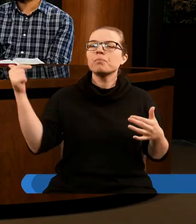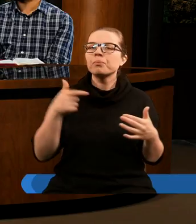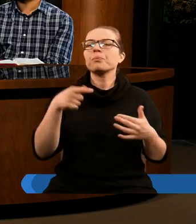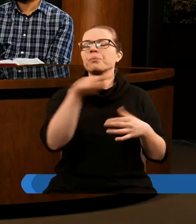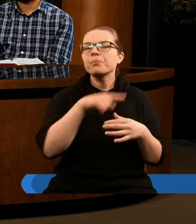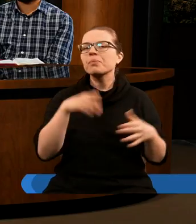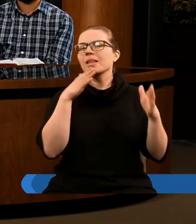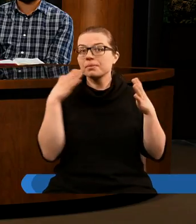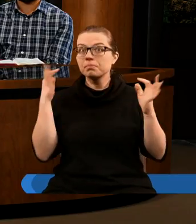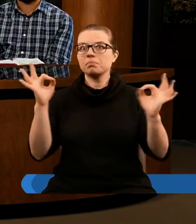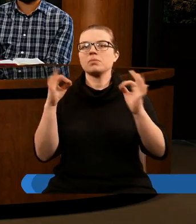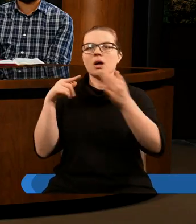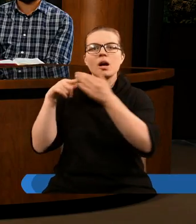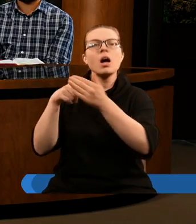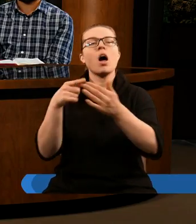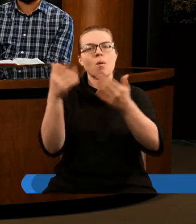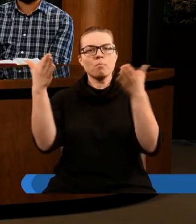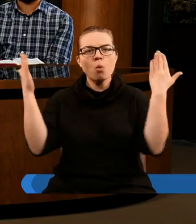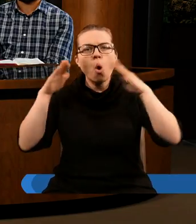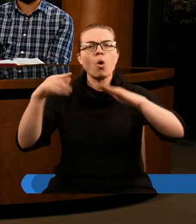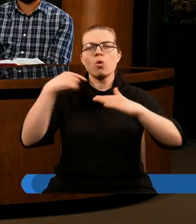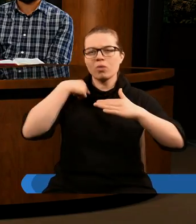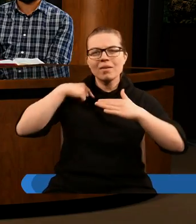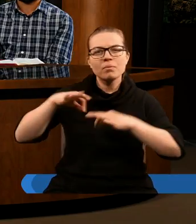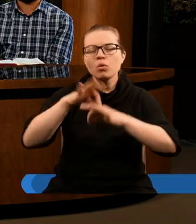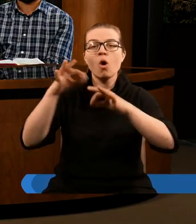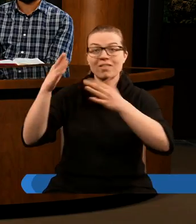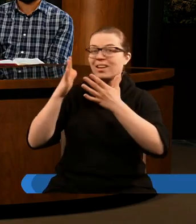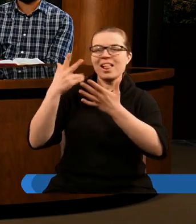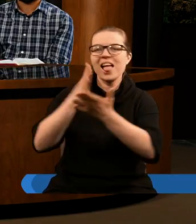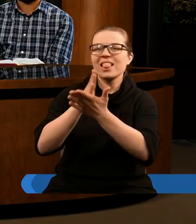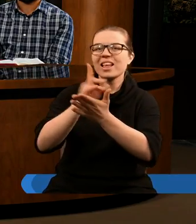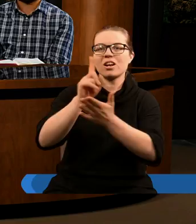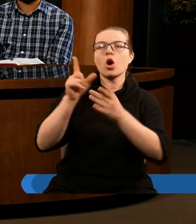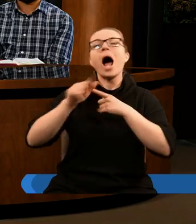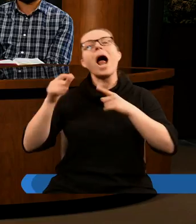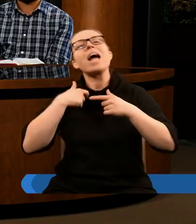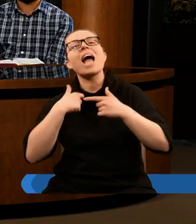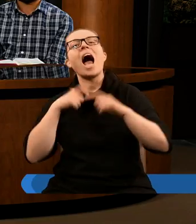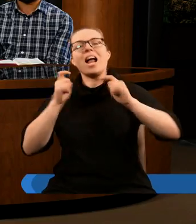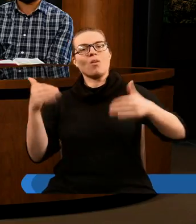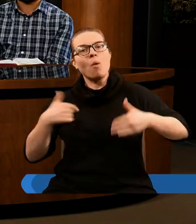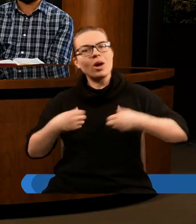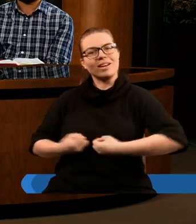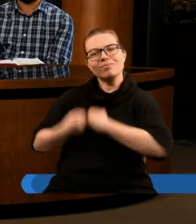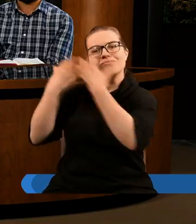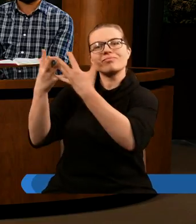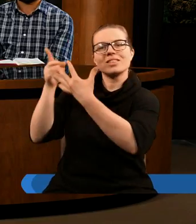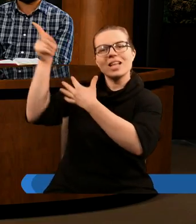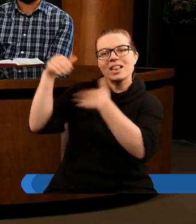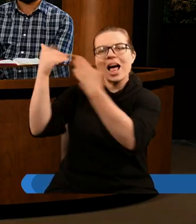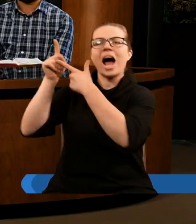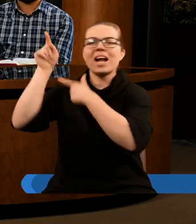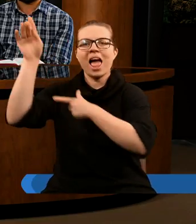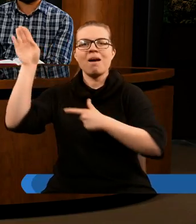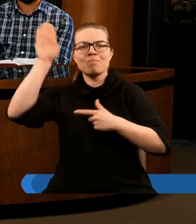nastawić do tego, co nie, Panie Boże, błogosław mi i prowadź, tylko, Panie Boże, co ja mogę dla Ciebie dzisiaj zrobić. I to